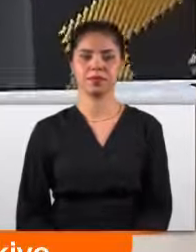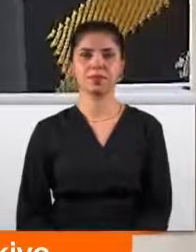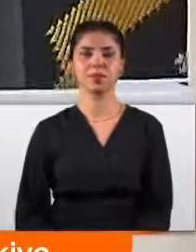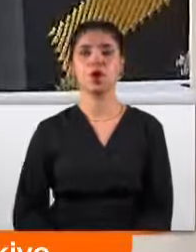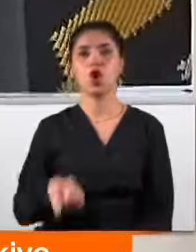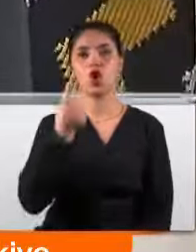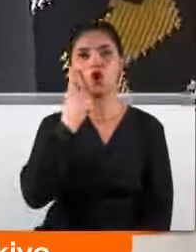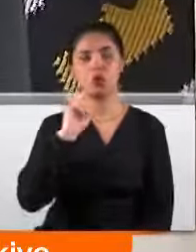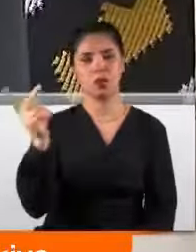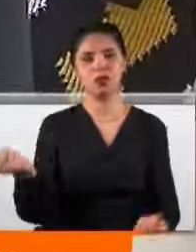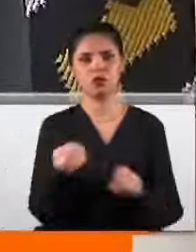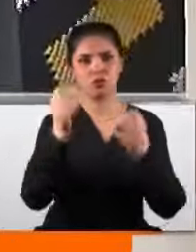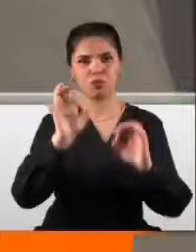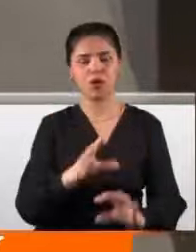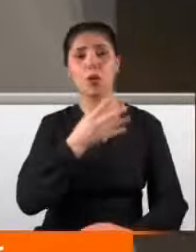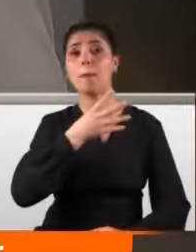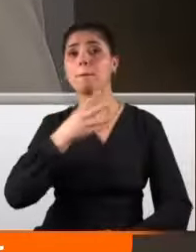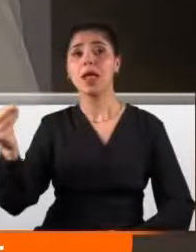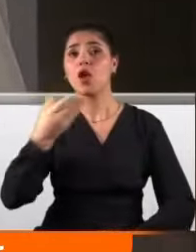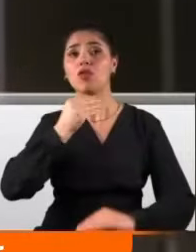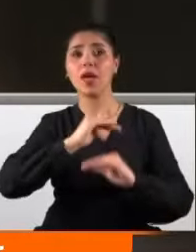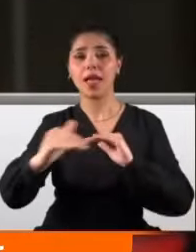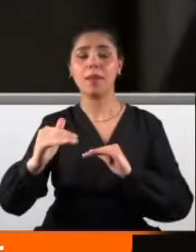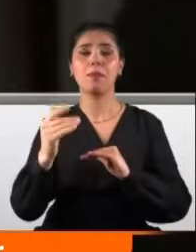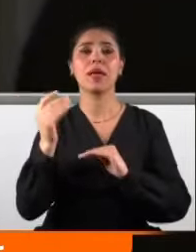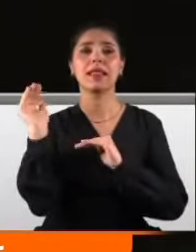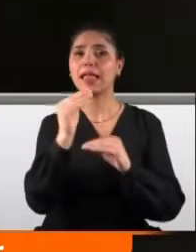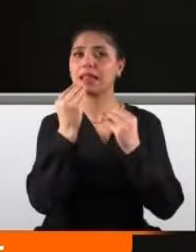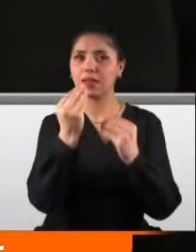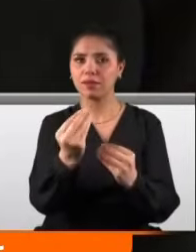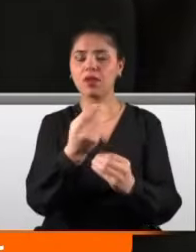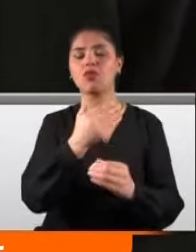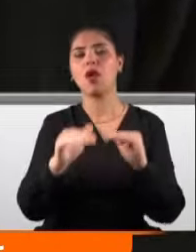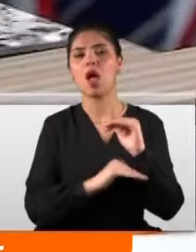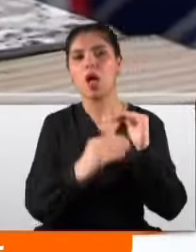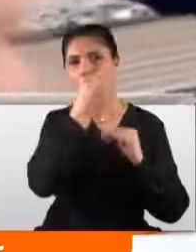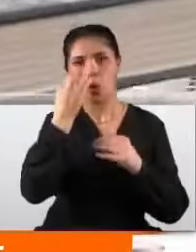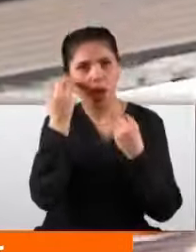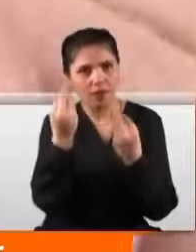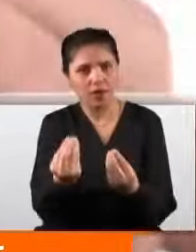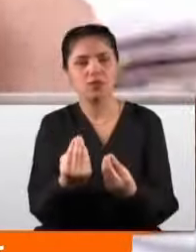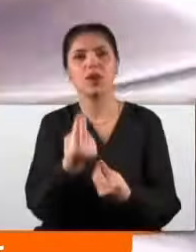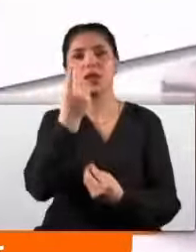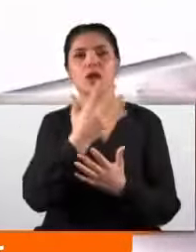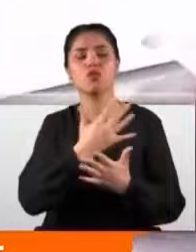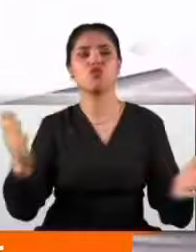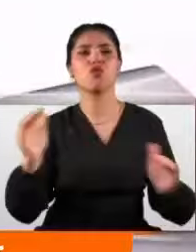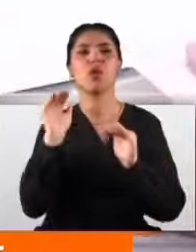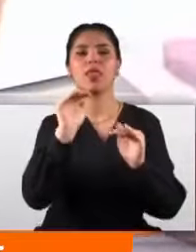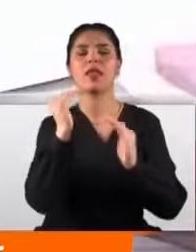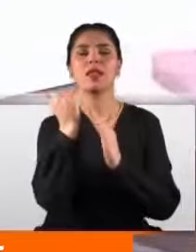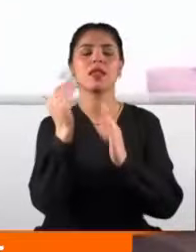Hükümet düğmeye bastı. Milyonlarca emeklinin gelirini arttıracak, hayatını kolaylaştıracak yedi büyük destek paketi